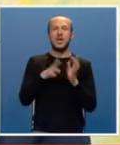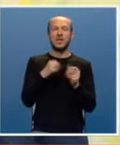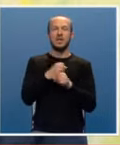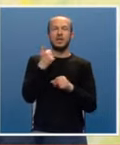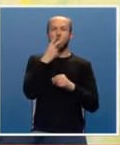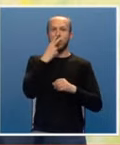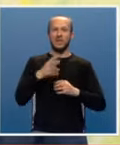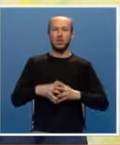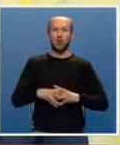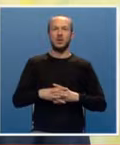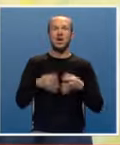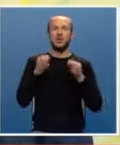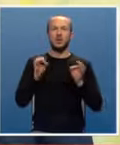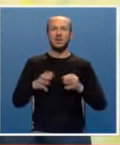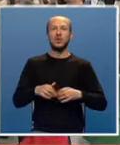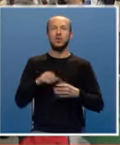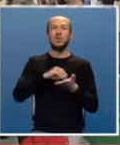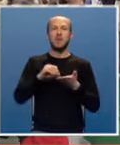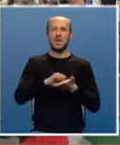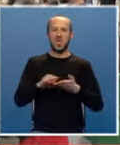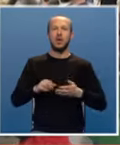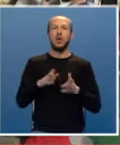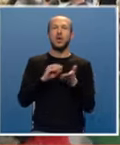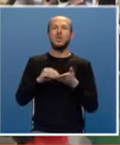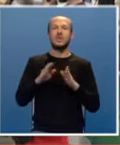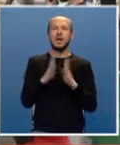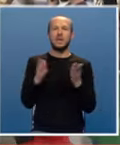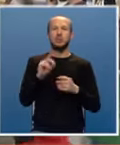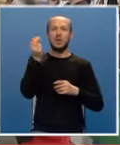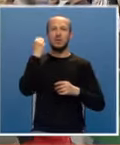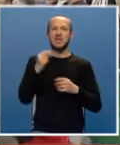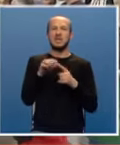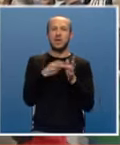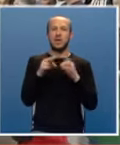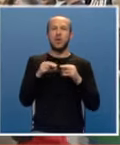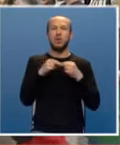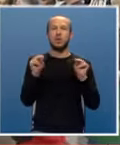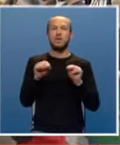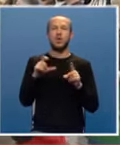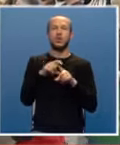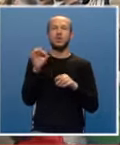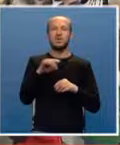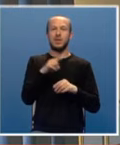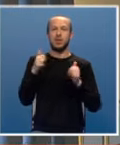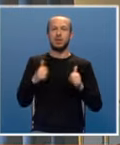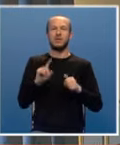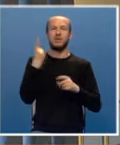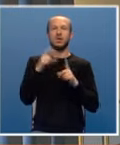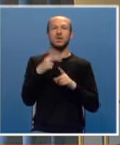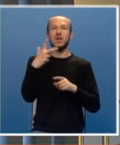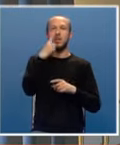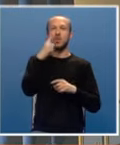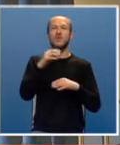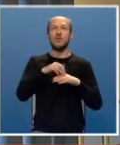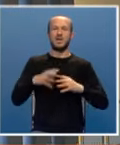objektivnog, kvalitetnog medija. Novinska agencija Republike Srpske Srna objavila je od osnivanja do danas više od 3